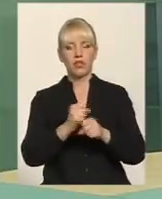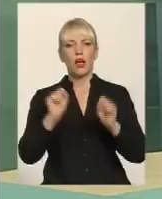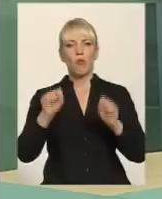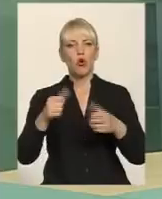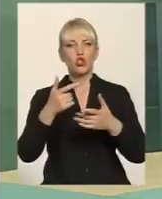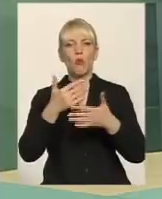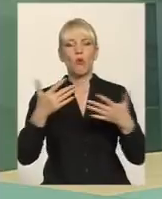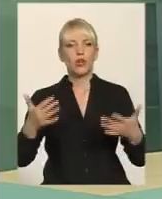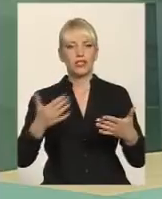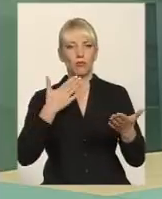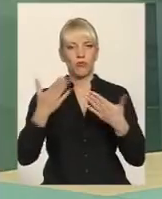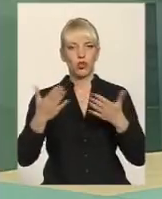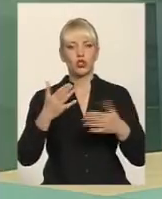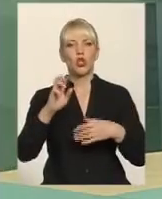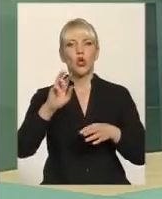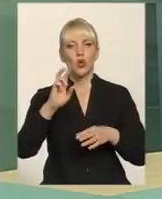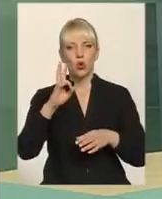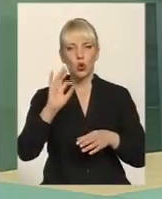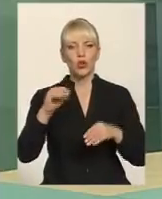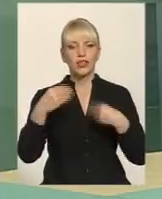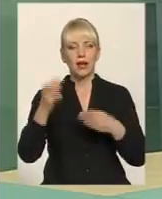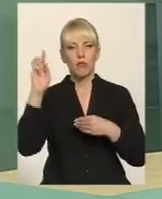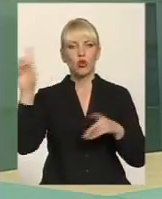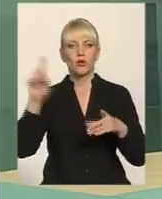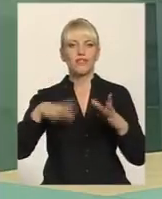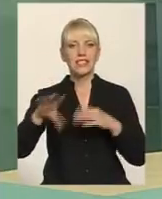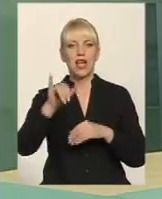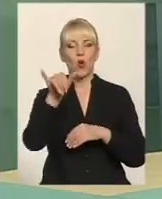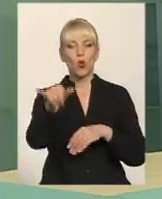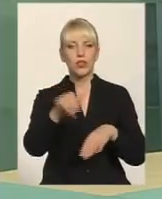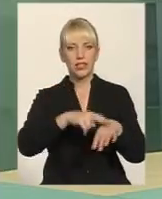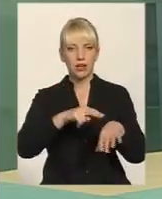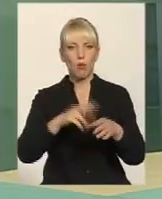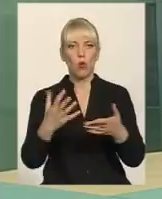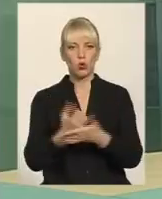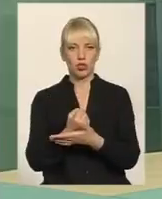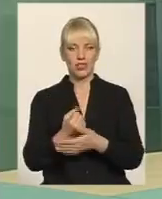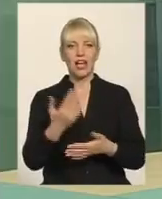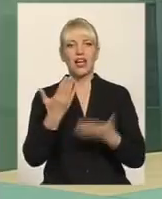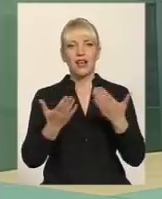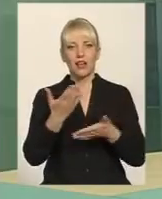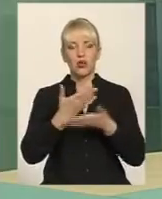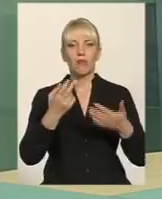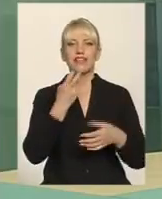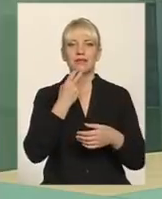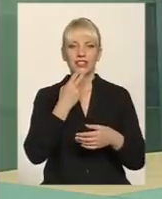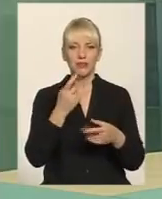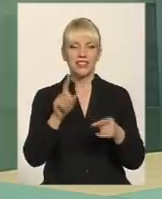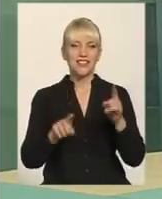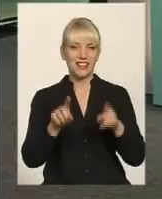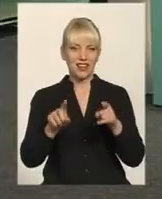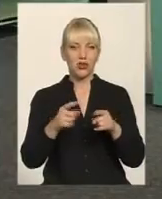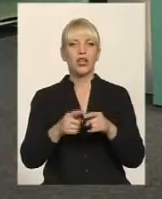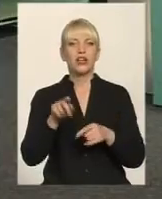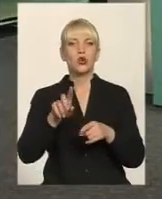Бог, щоб у них вийшлося, і ми все зробимо, щоб у них вийшлося. Тому що, якщо ми сміємося там з деяких речей, то ми це зробимо позитивно, тому що немає у цих